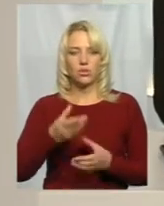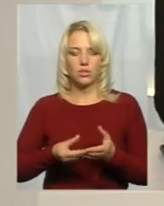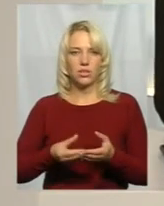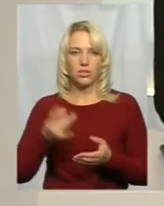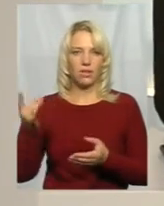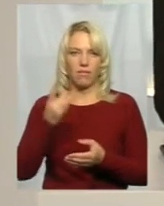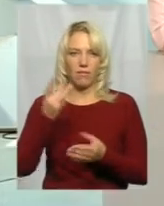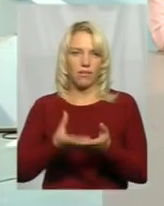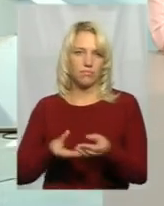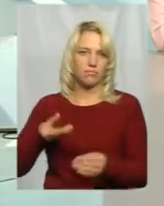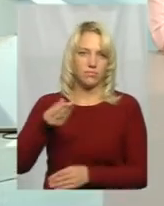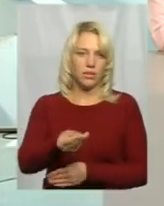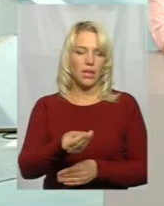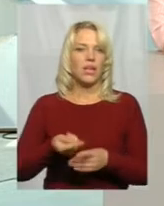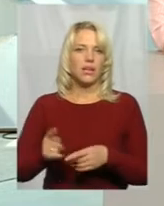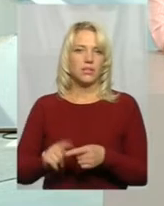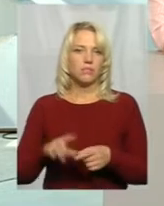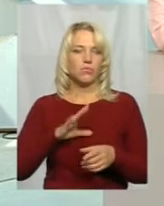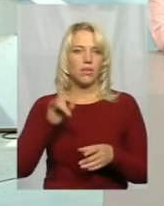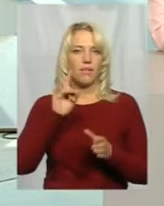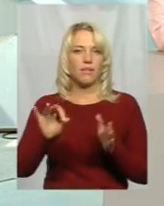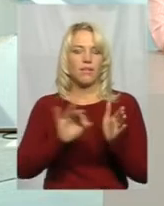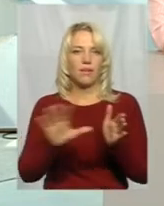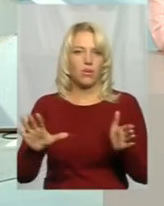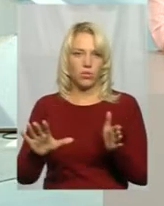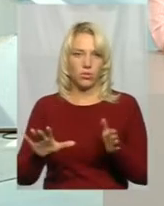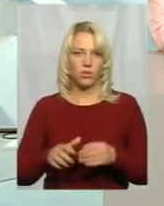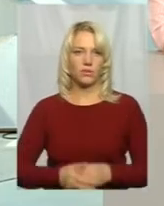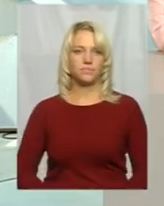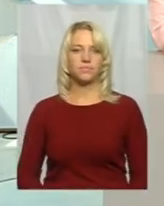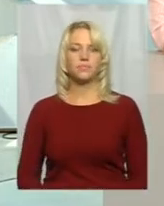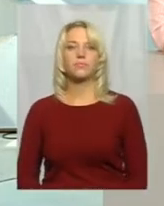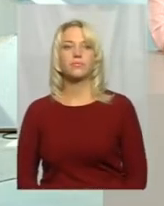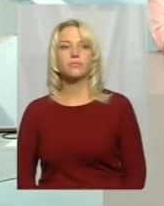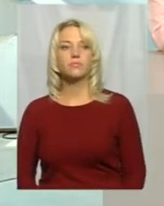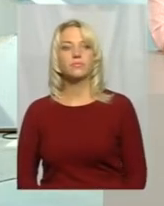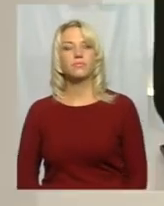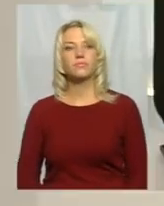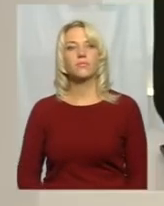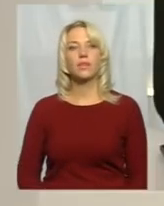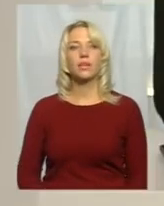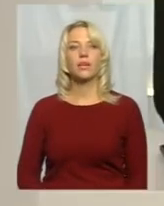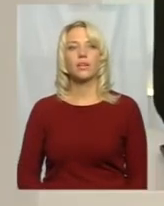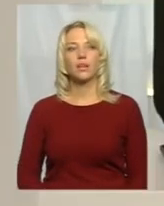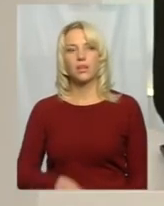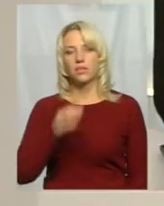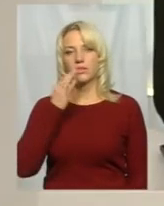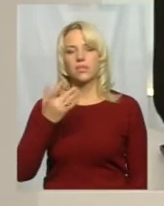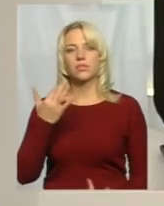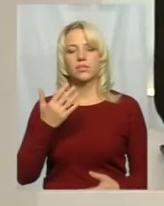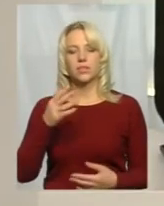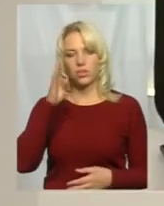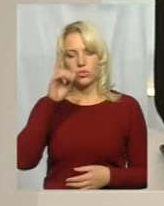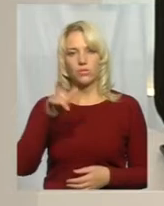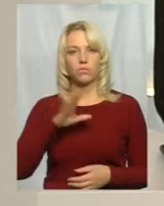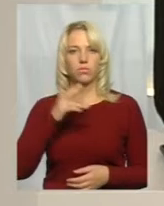звучало як така рекордна сума, так, зі сплати аліментів. А це ж скільки той чоловік боргував? Чи ви не